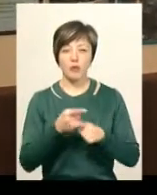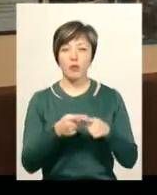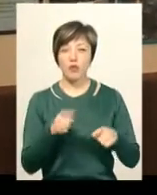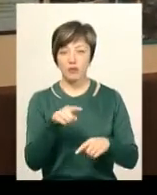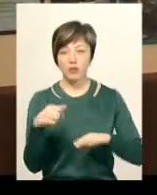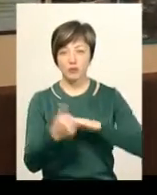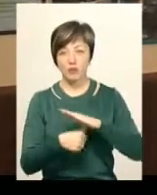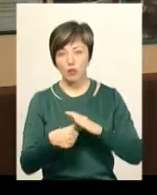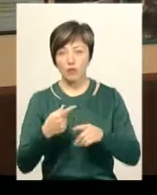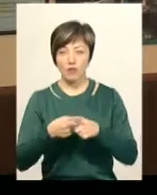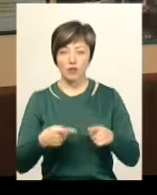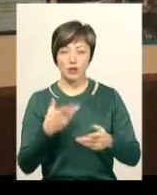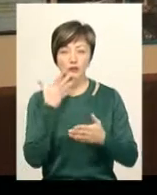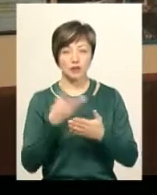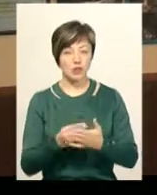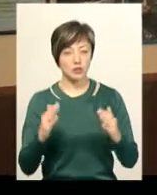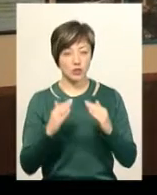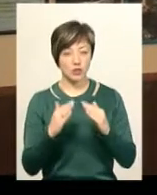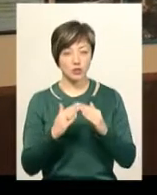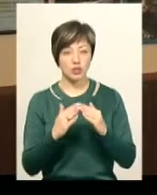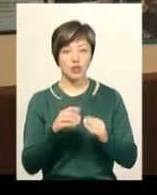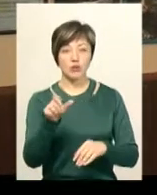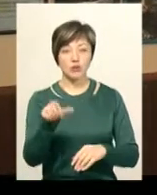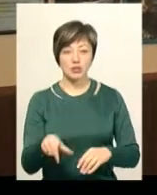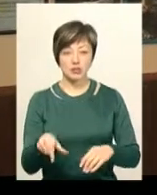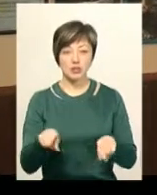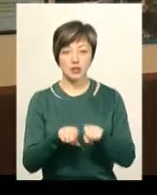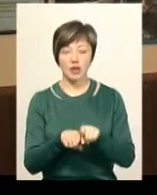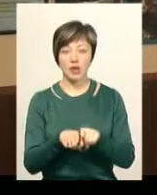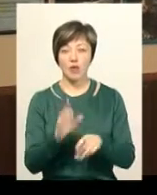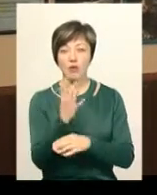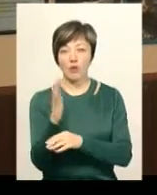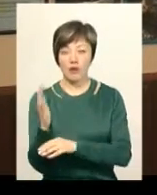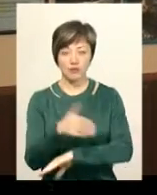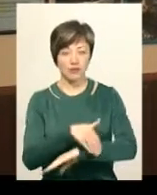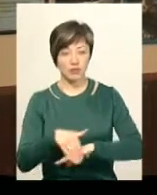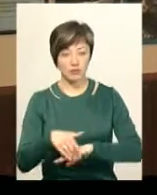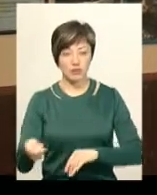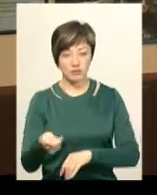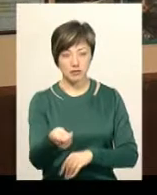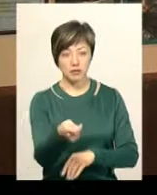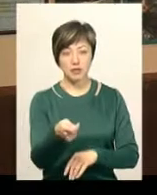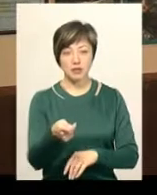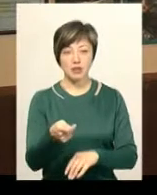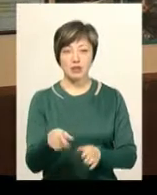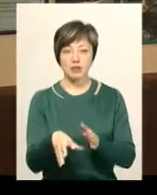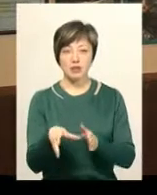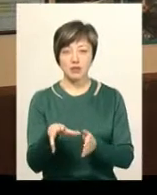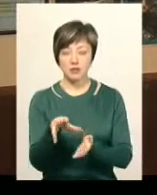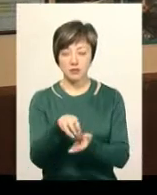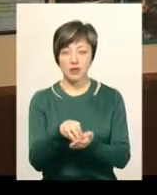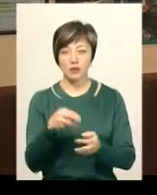яких безпритульні, половина з війські. Отак людина виходила з твариною гуляти в двір, підбирала отруту,